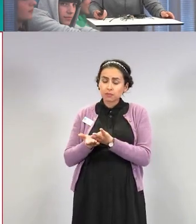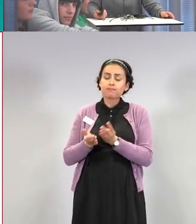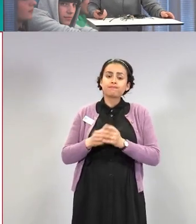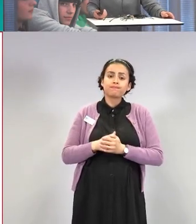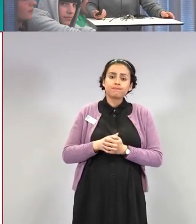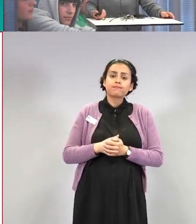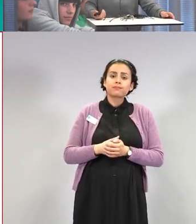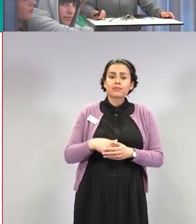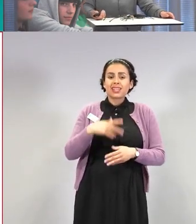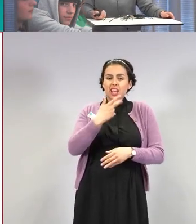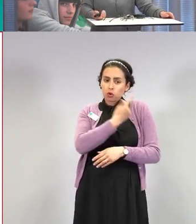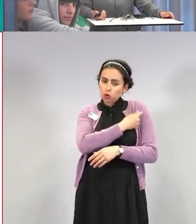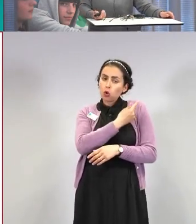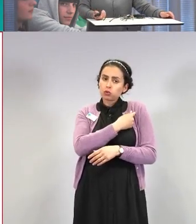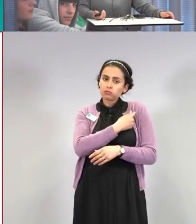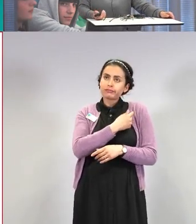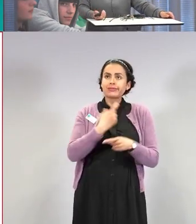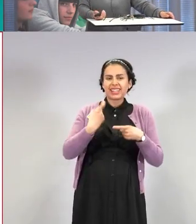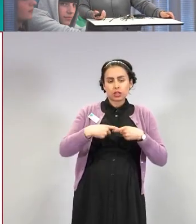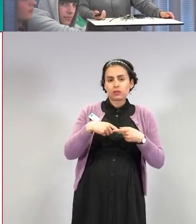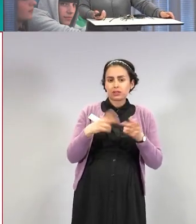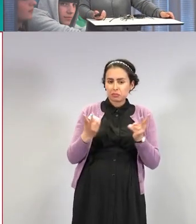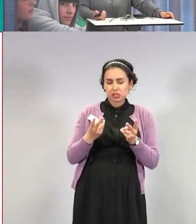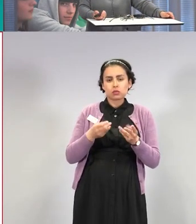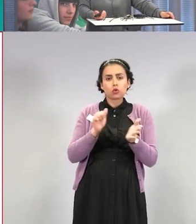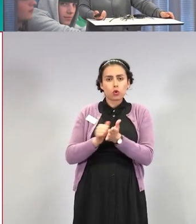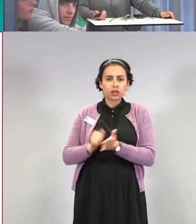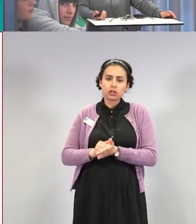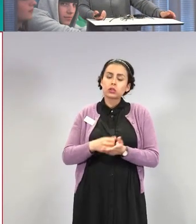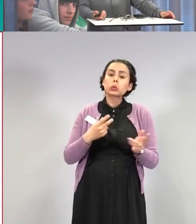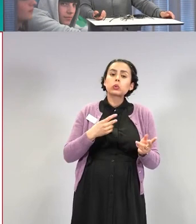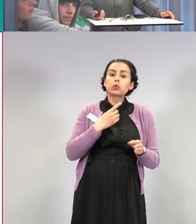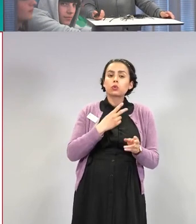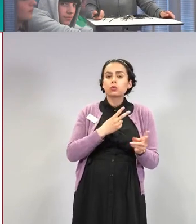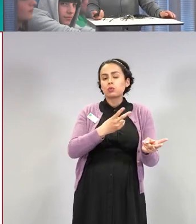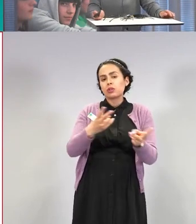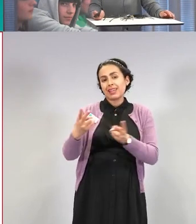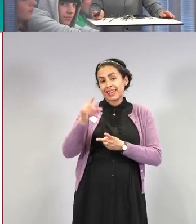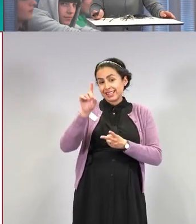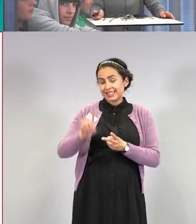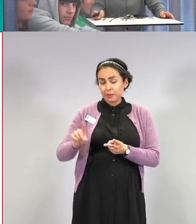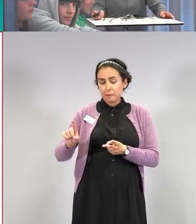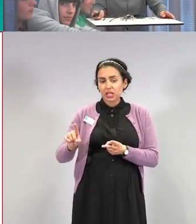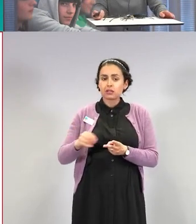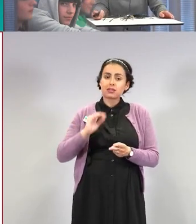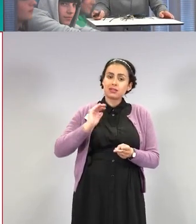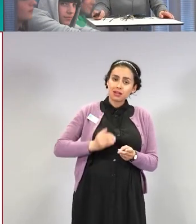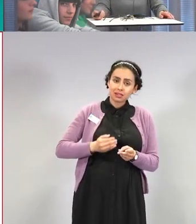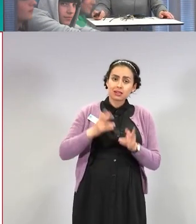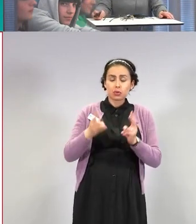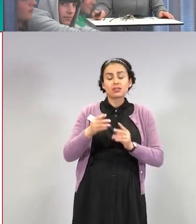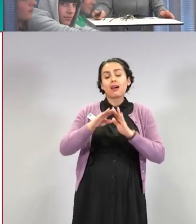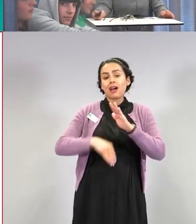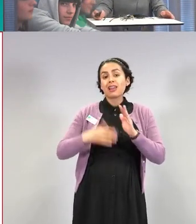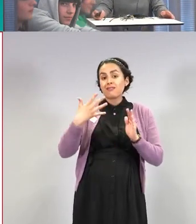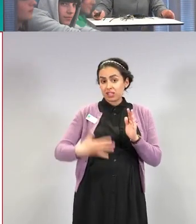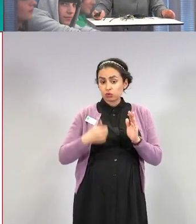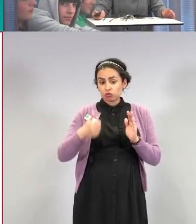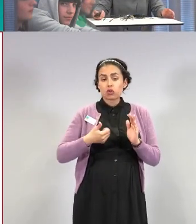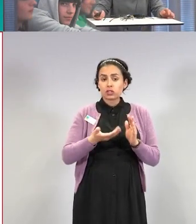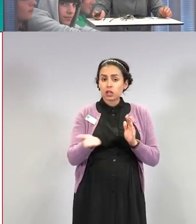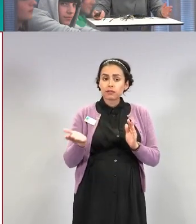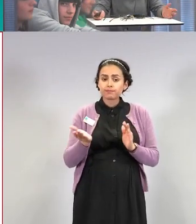olleet yleisimmät naisilla ja alle 50-vuotiailla. Se, että miten ajatellaan, kuinka yleisiä nämä sitten olivat, niin